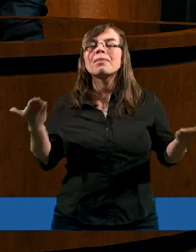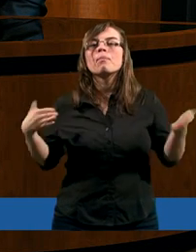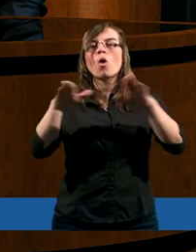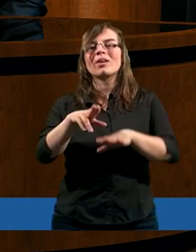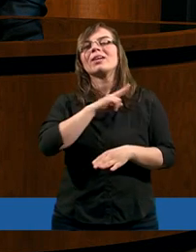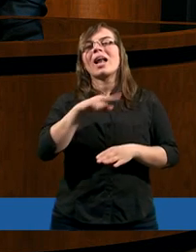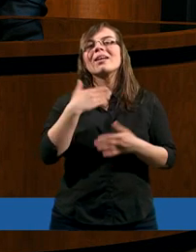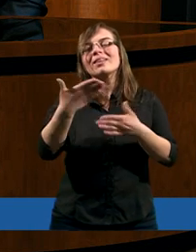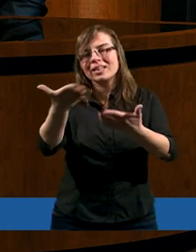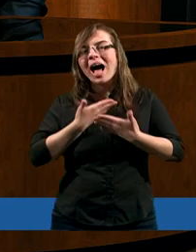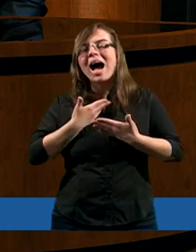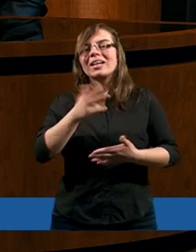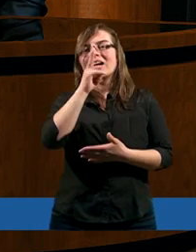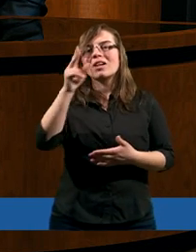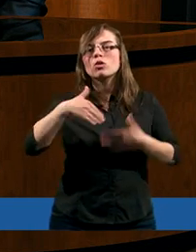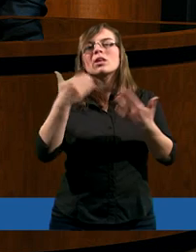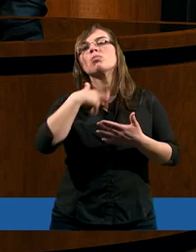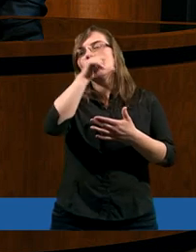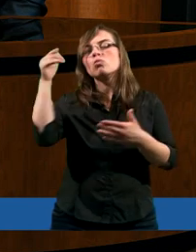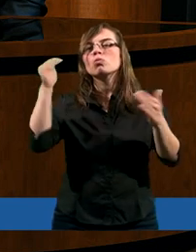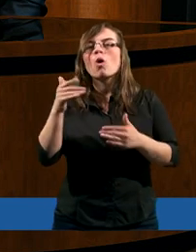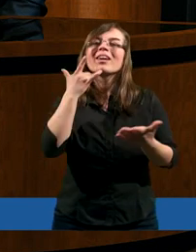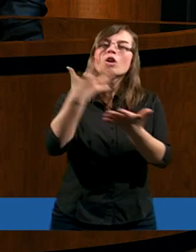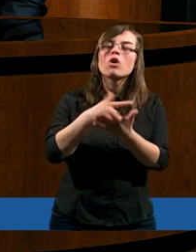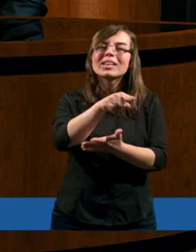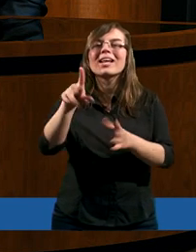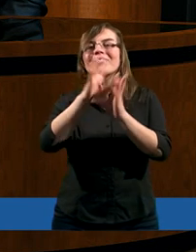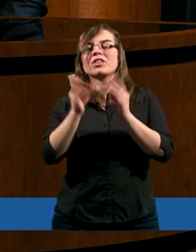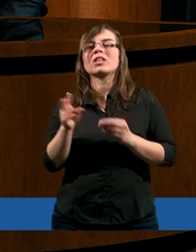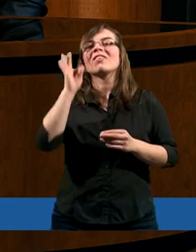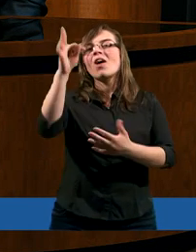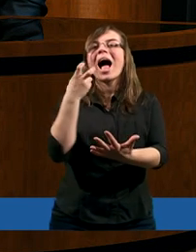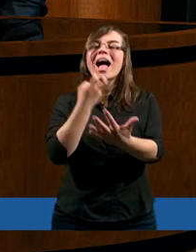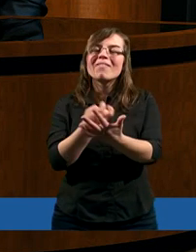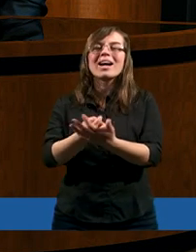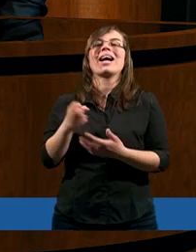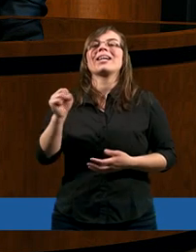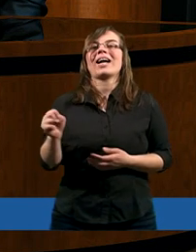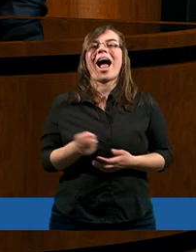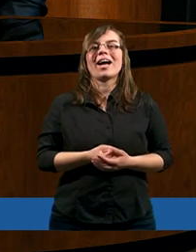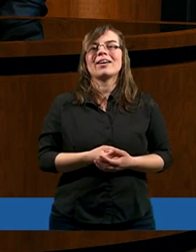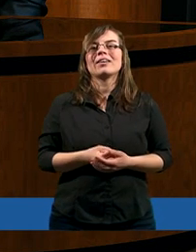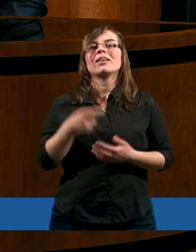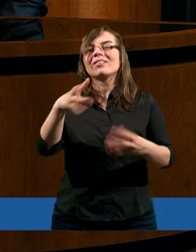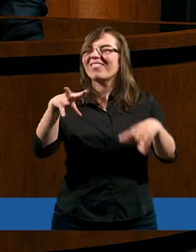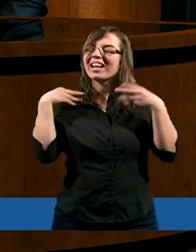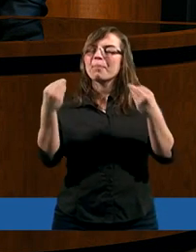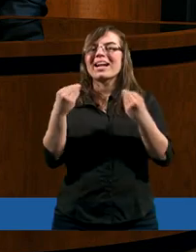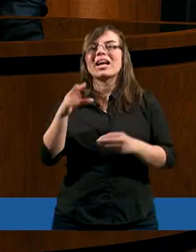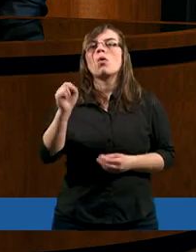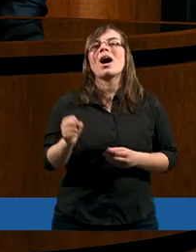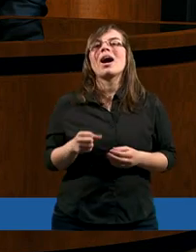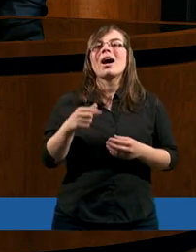dzięki błogosławieństwom, jakie Ty nam dajesz, aby ludzie mogli z tego też korzystać, żeby Twoja Ewangelia, te